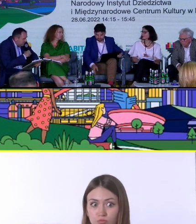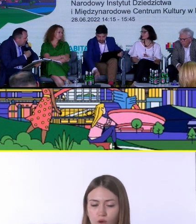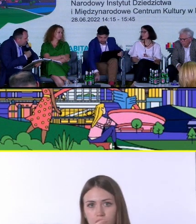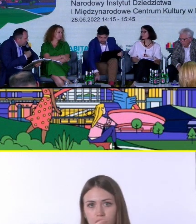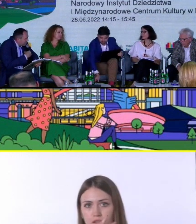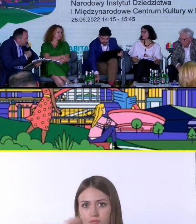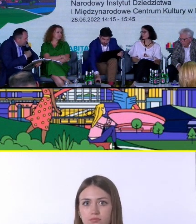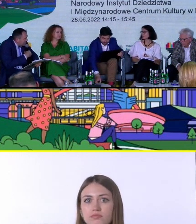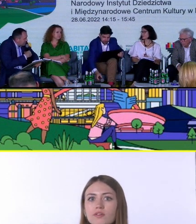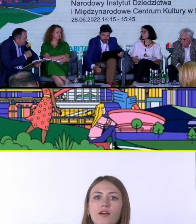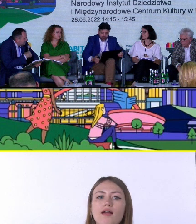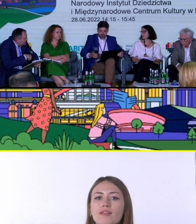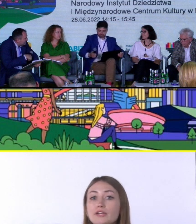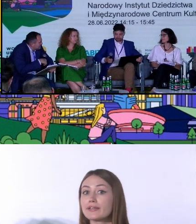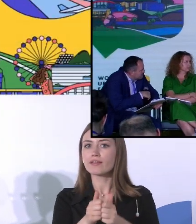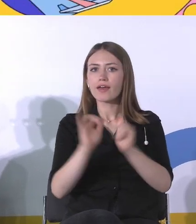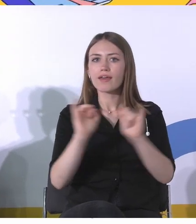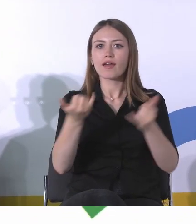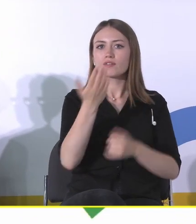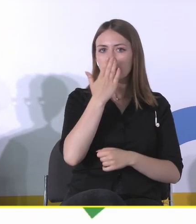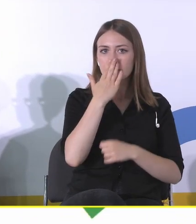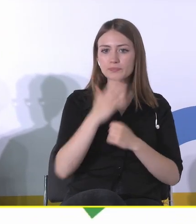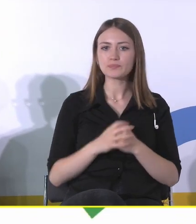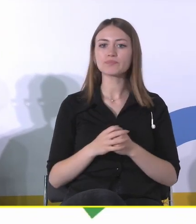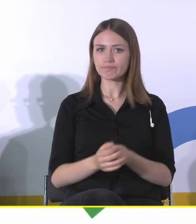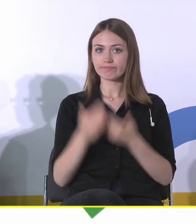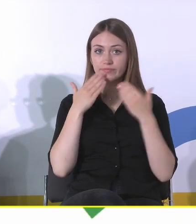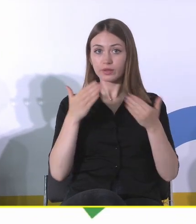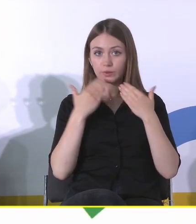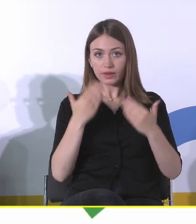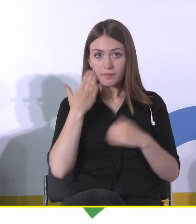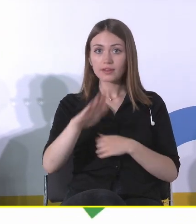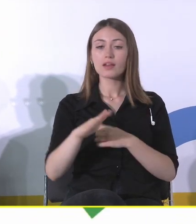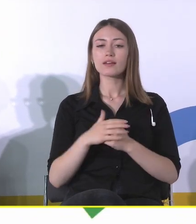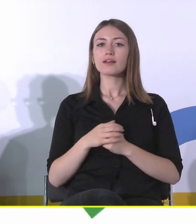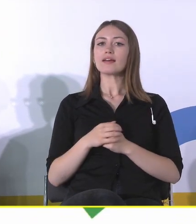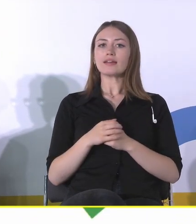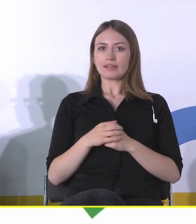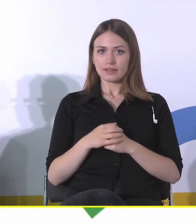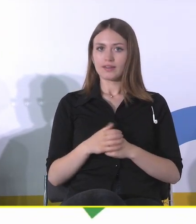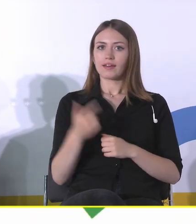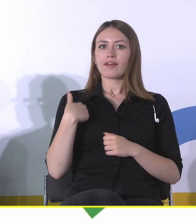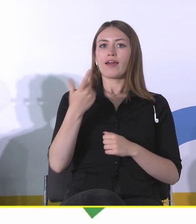Jaka może być jego rola? Dziękuję bardzo. Ja przez moment będę chciał się